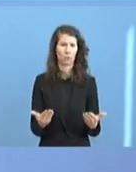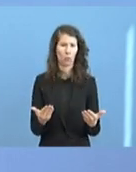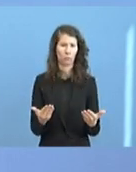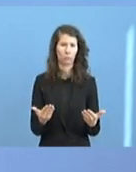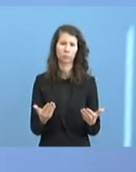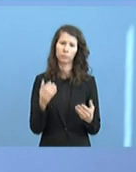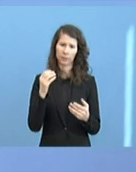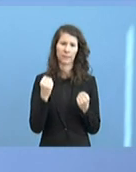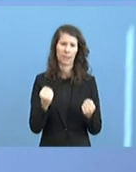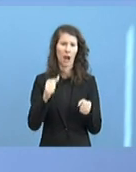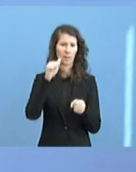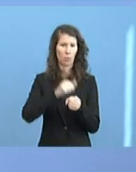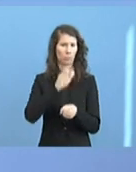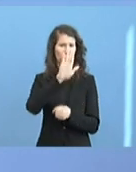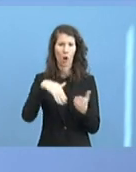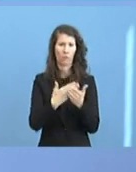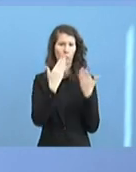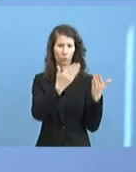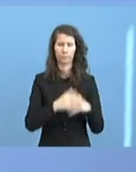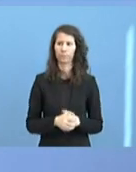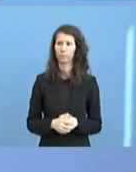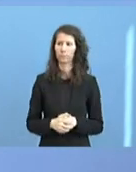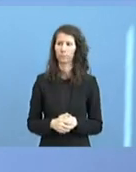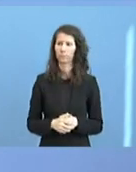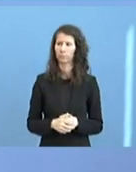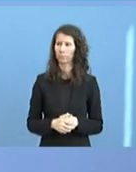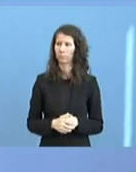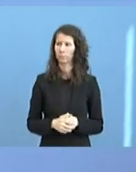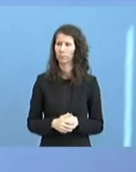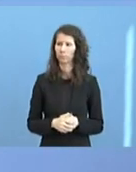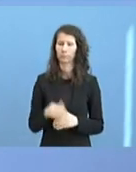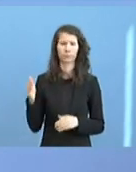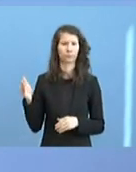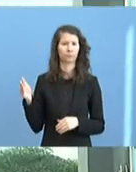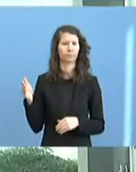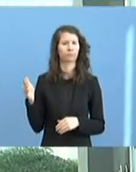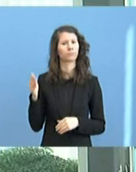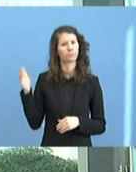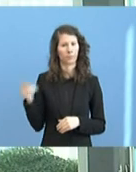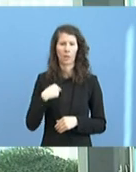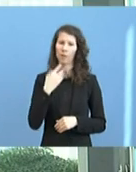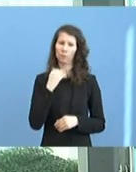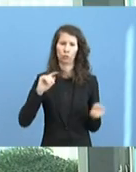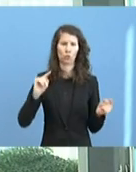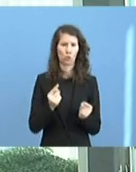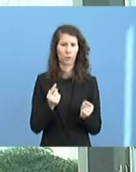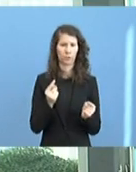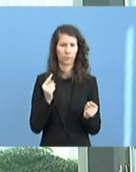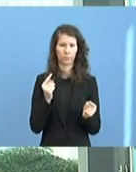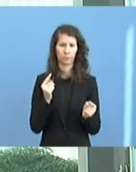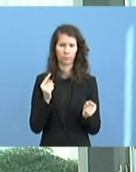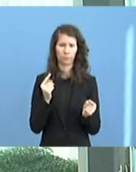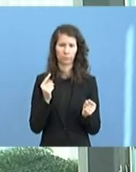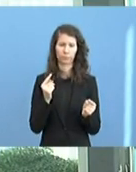Sicherheitsbehörden. Der nächste Aspekt. Entschuldigung, Entspadung. Ich würde da gerne noch mal ganz kurz den Appell, den die